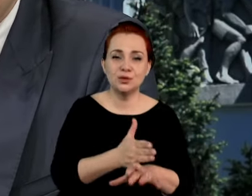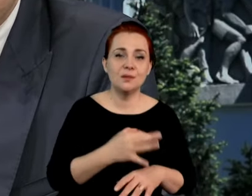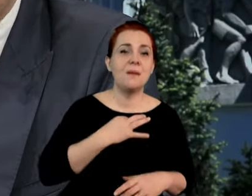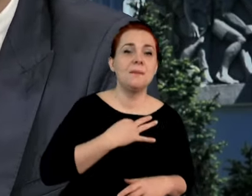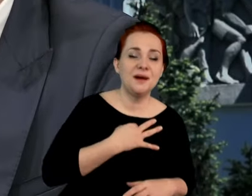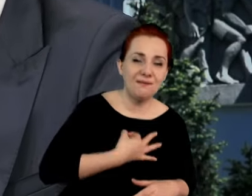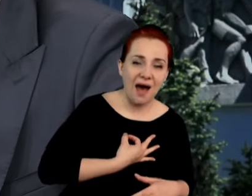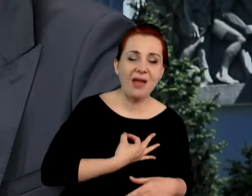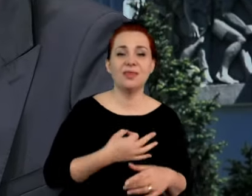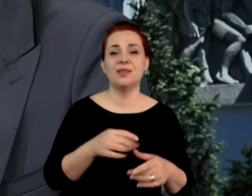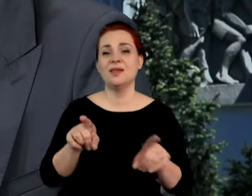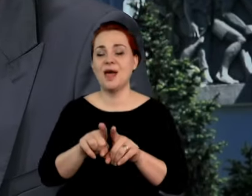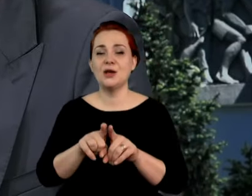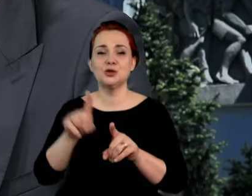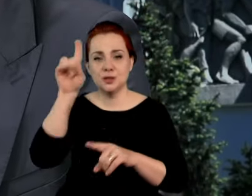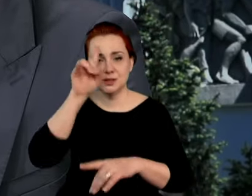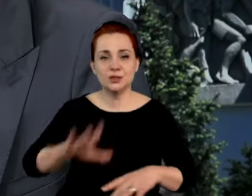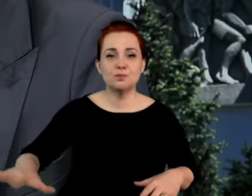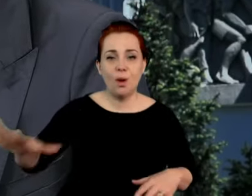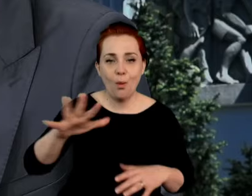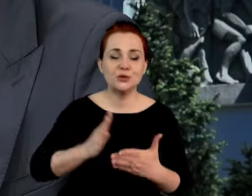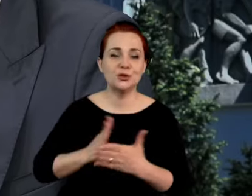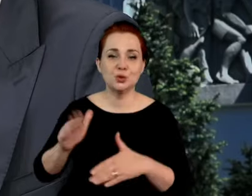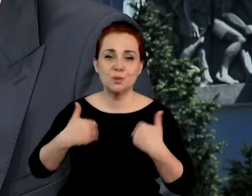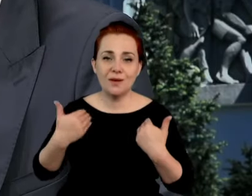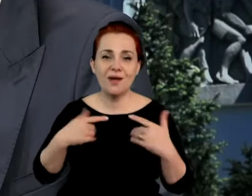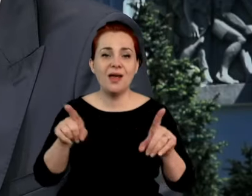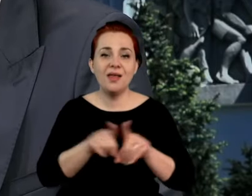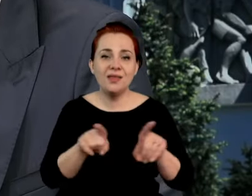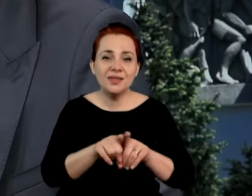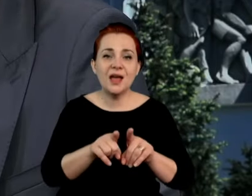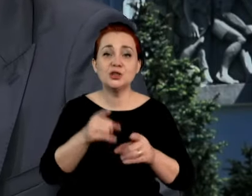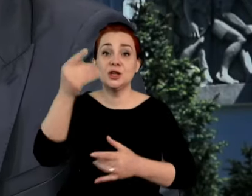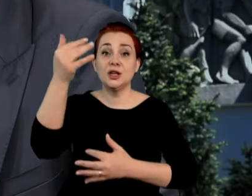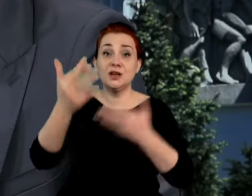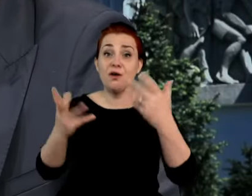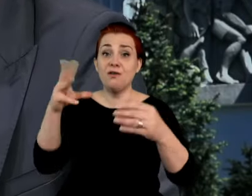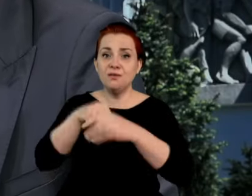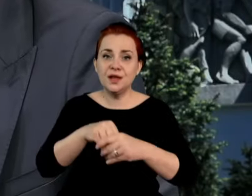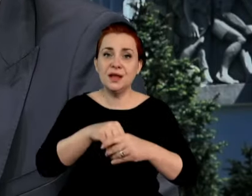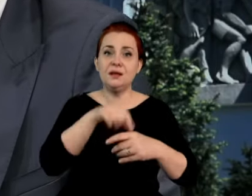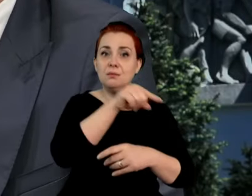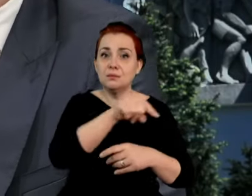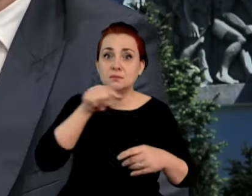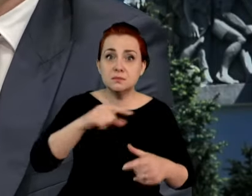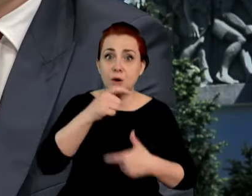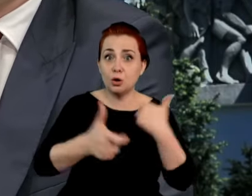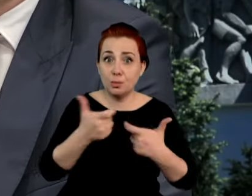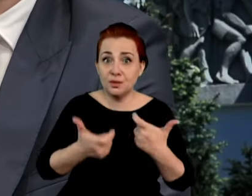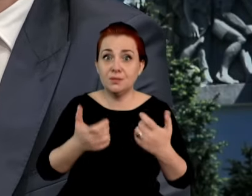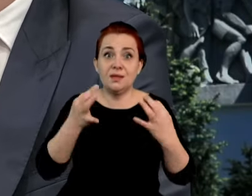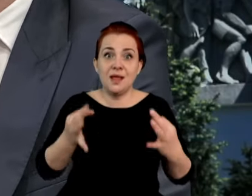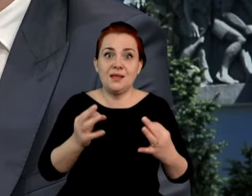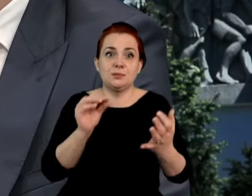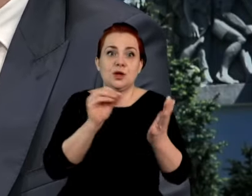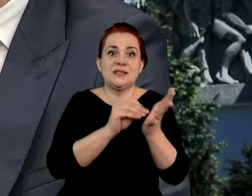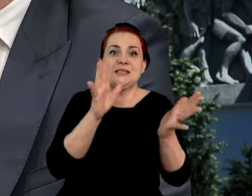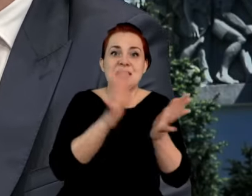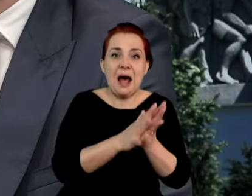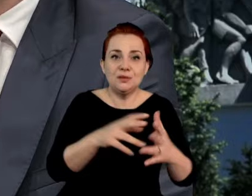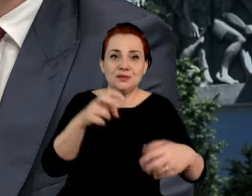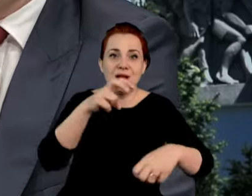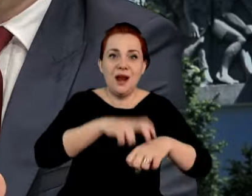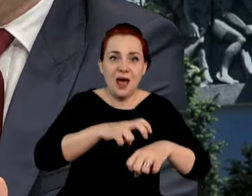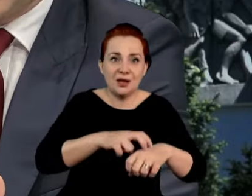publiczną służbę zdrowia, pewną informatyzację również tego obszaru, co teraz właśnie czynimy, czyli zapisów do lekarzy, tak żeby każdy widział,